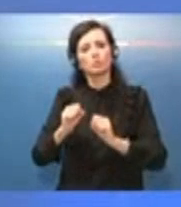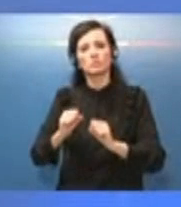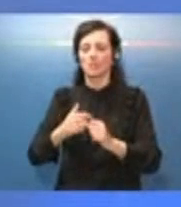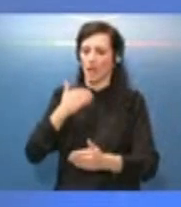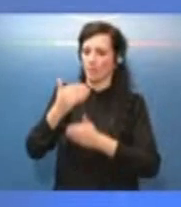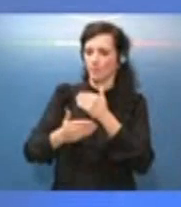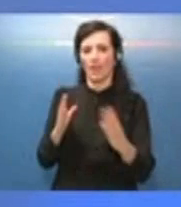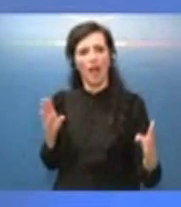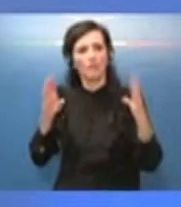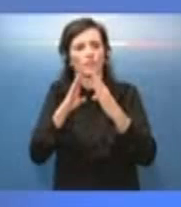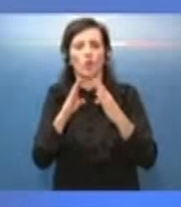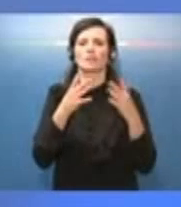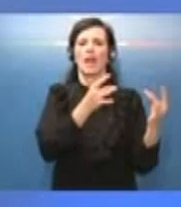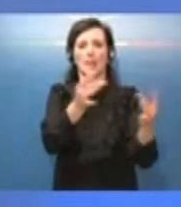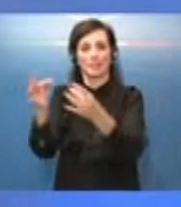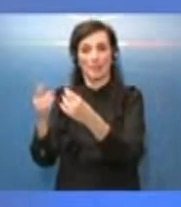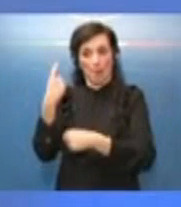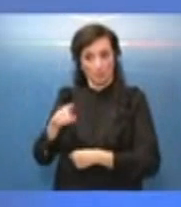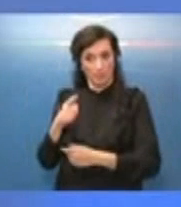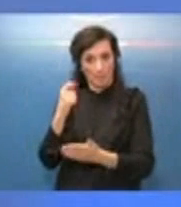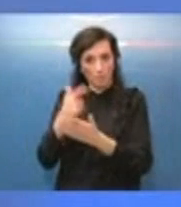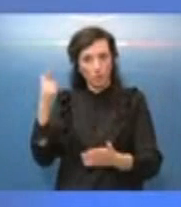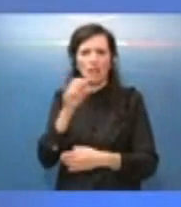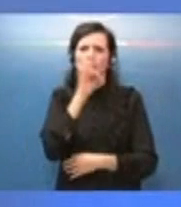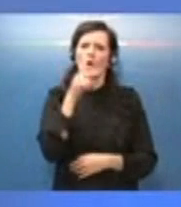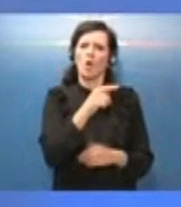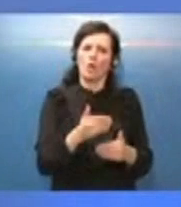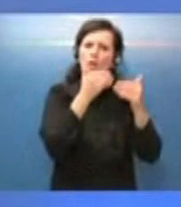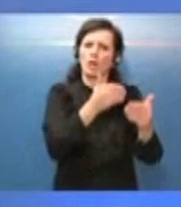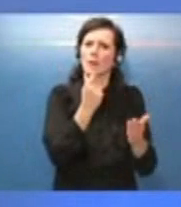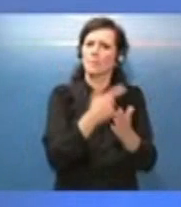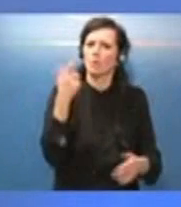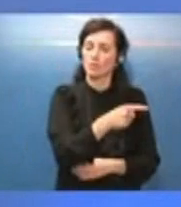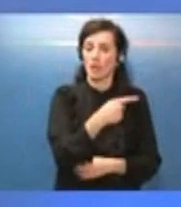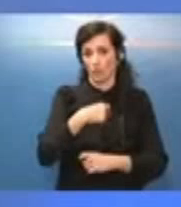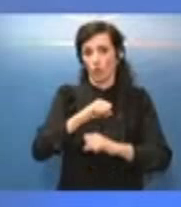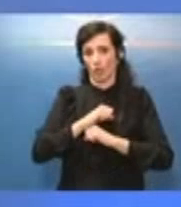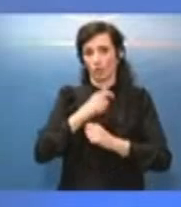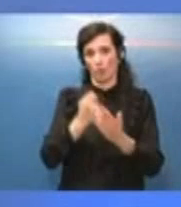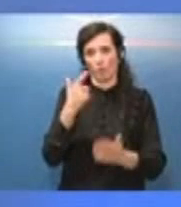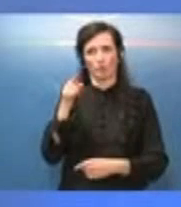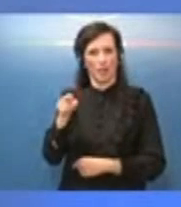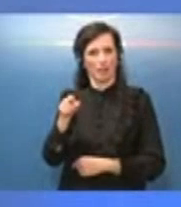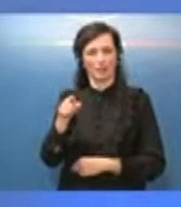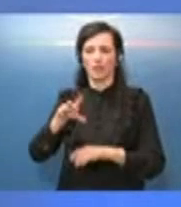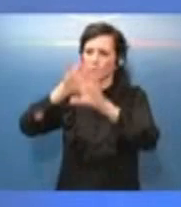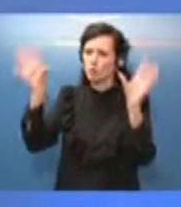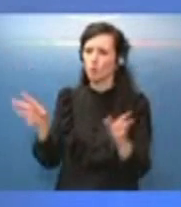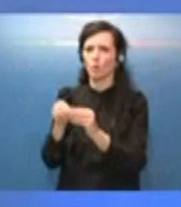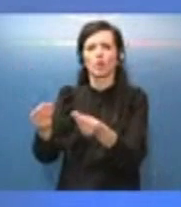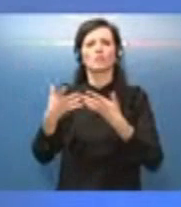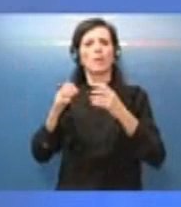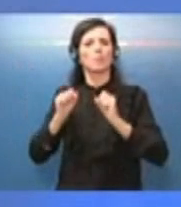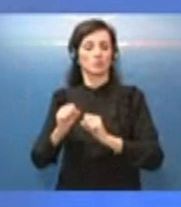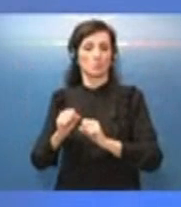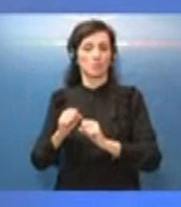'epidemia? Io credo che la risposta sia la seconda. Per cui la strada di buonsenso è